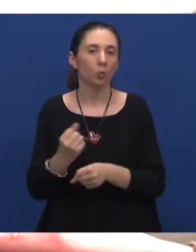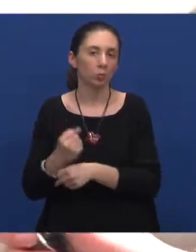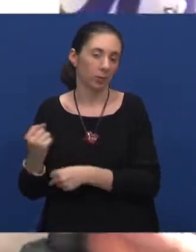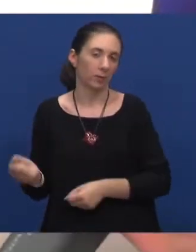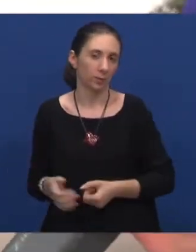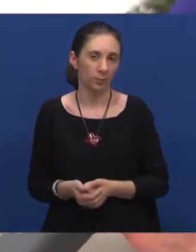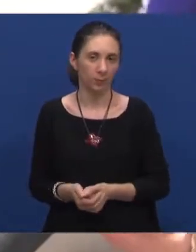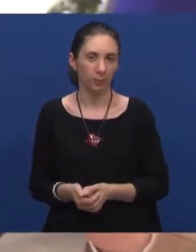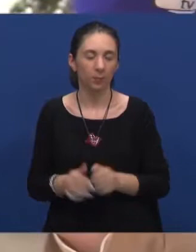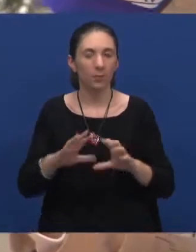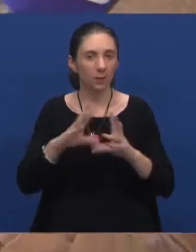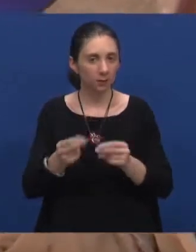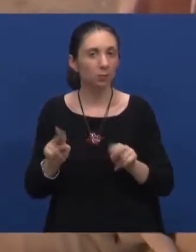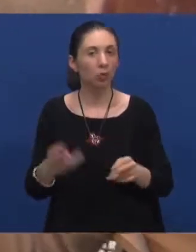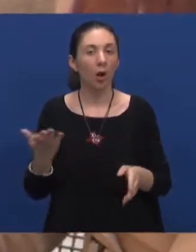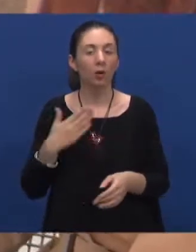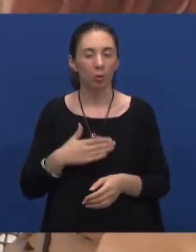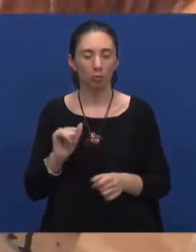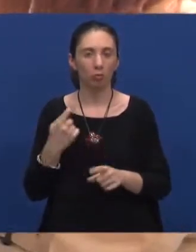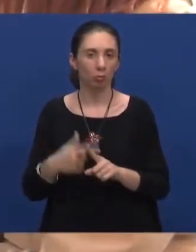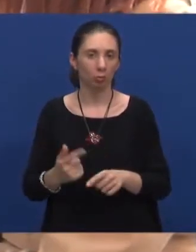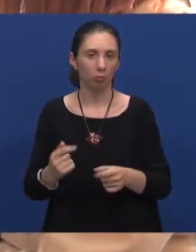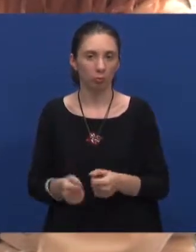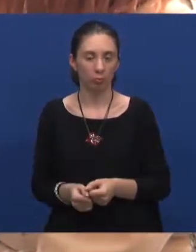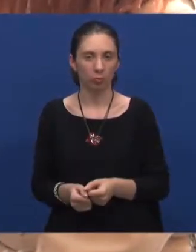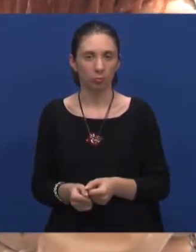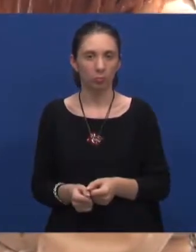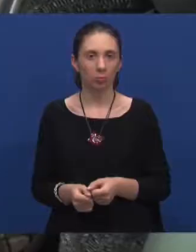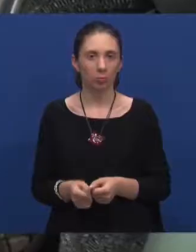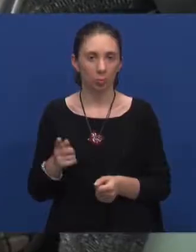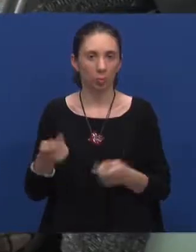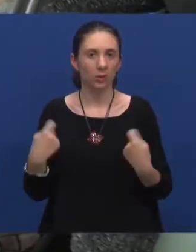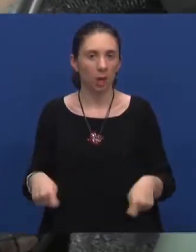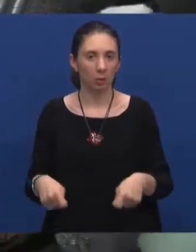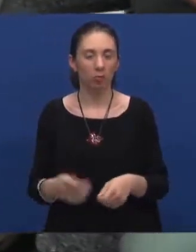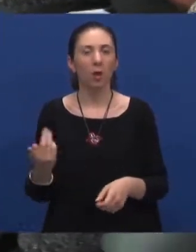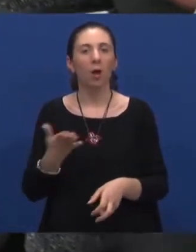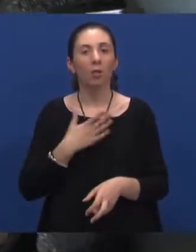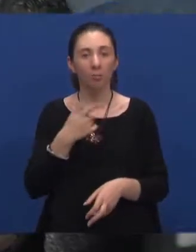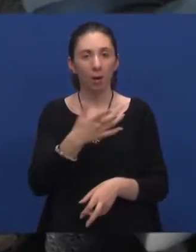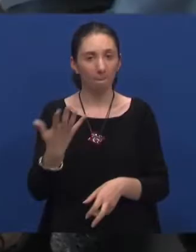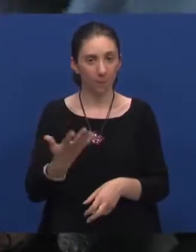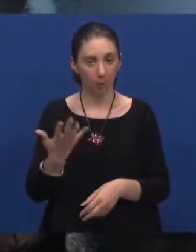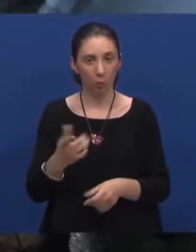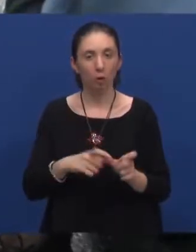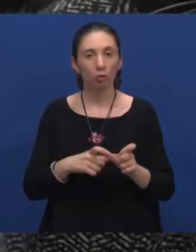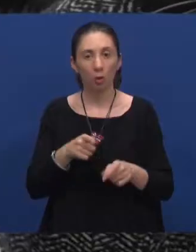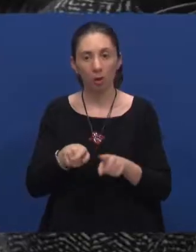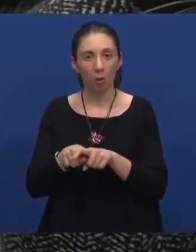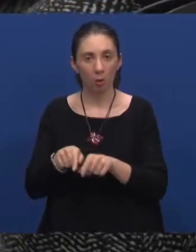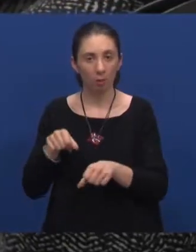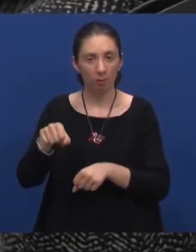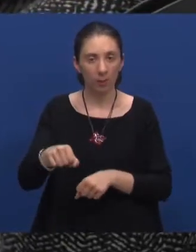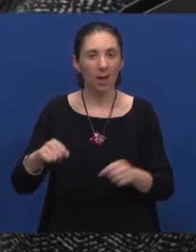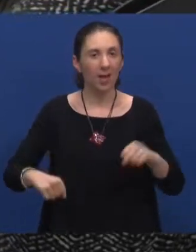u glavi. Znači sve se može kad se hoće? Tako je, da, to je zaključak. Kada je imala pet godina, Sonju su roditelji